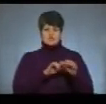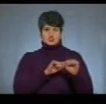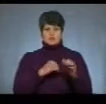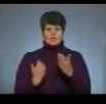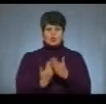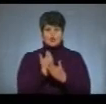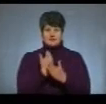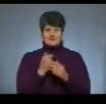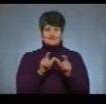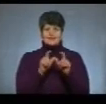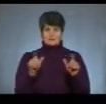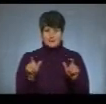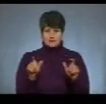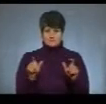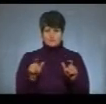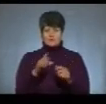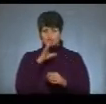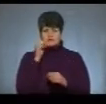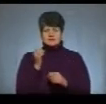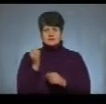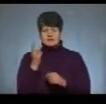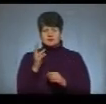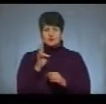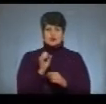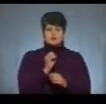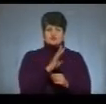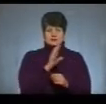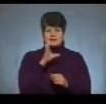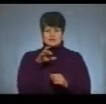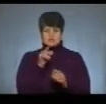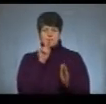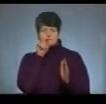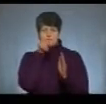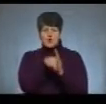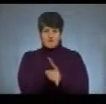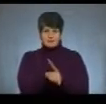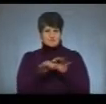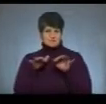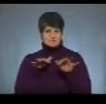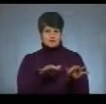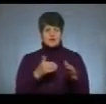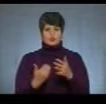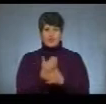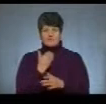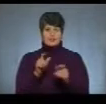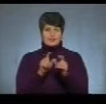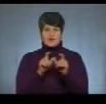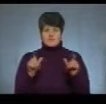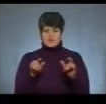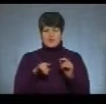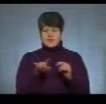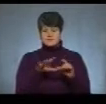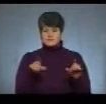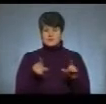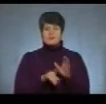Ми в ніч з 13 на 14 січня прорвалися на новий термінал і